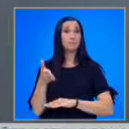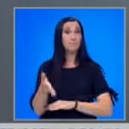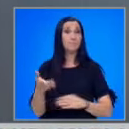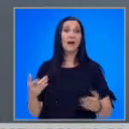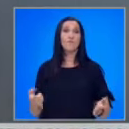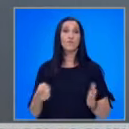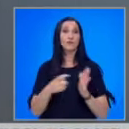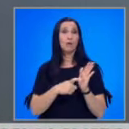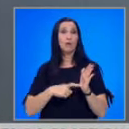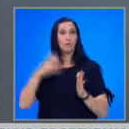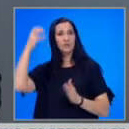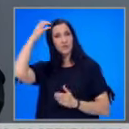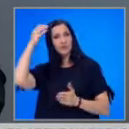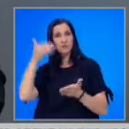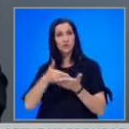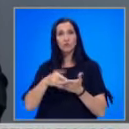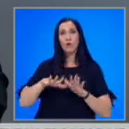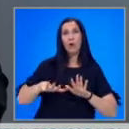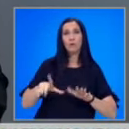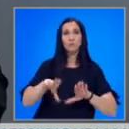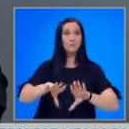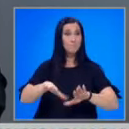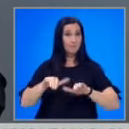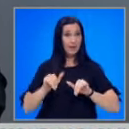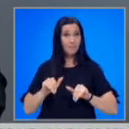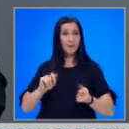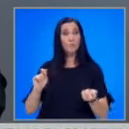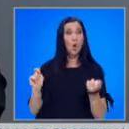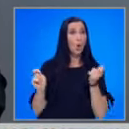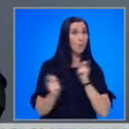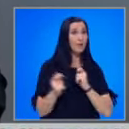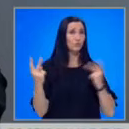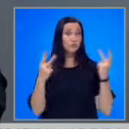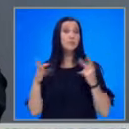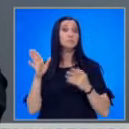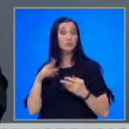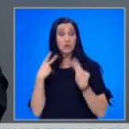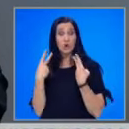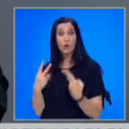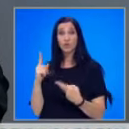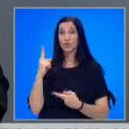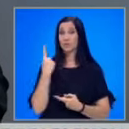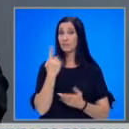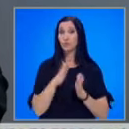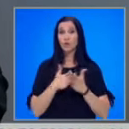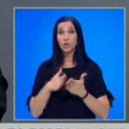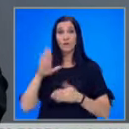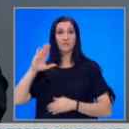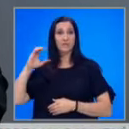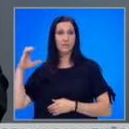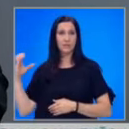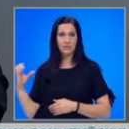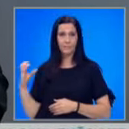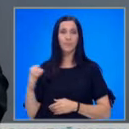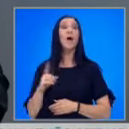държава, защото ако се приеме обратно разбиране, ще се окаже, че само членове на Висшия съдебен